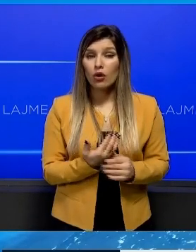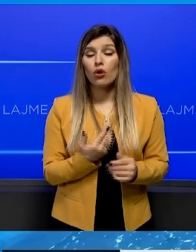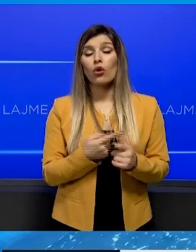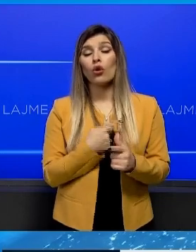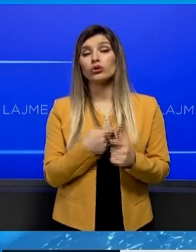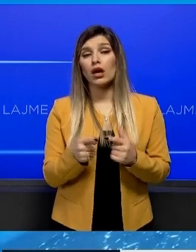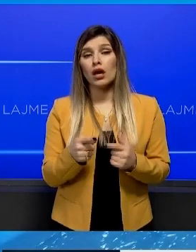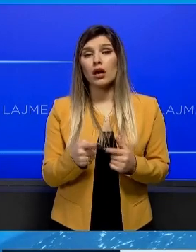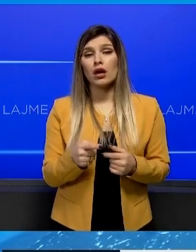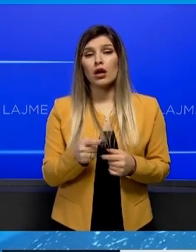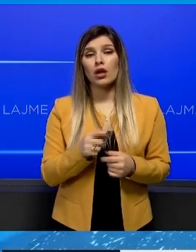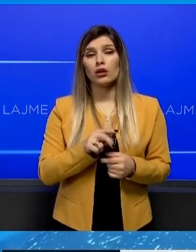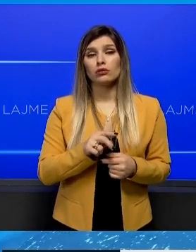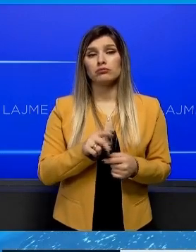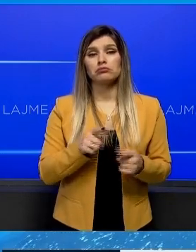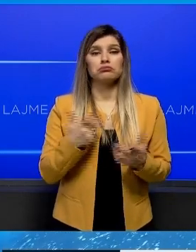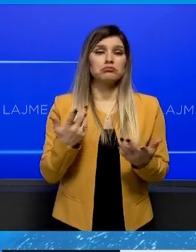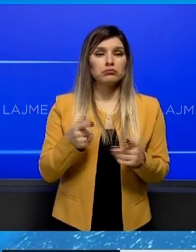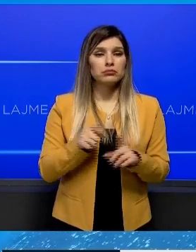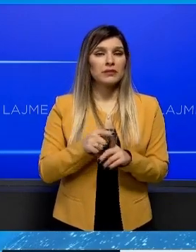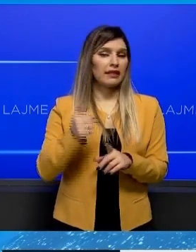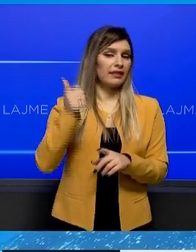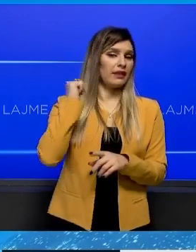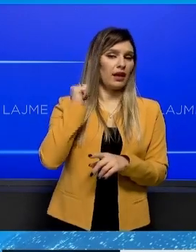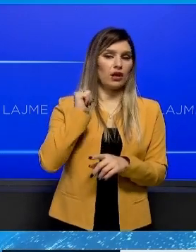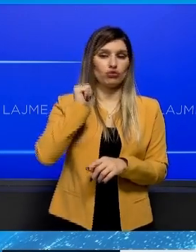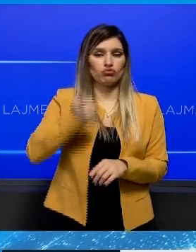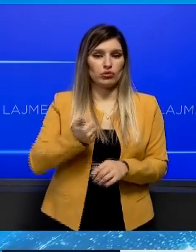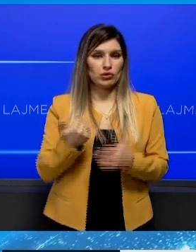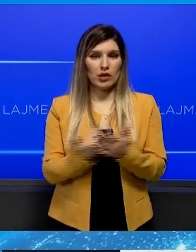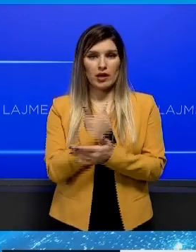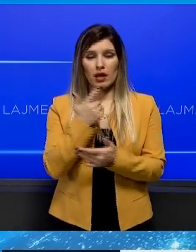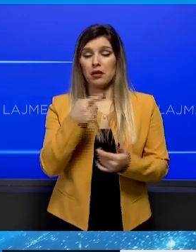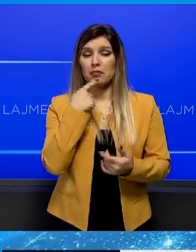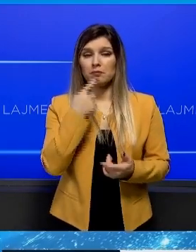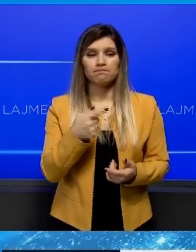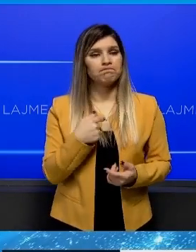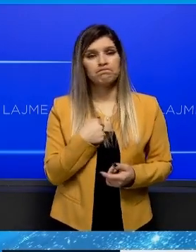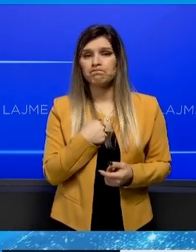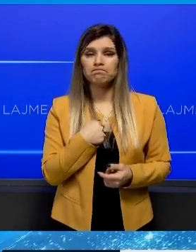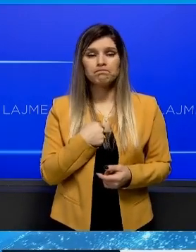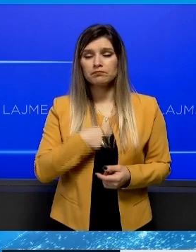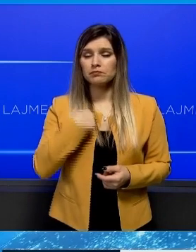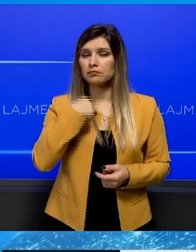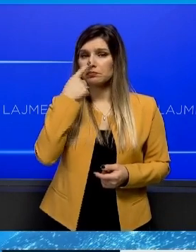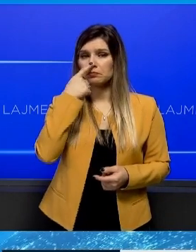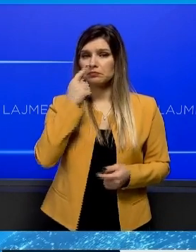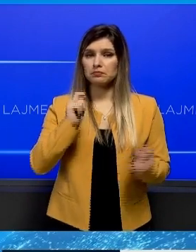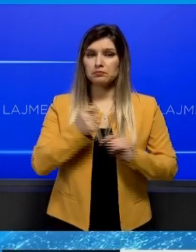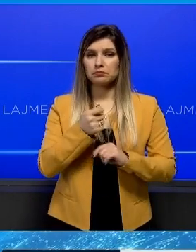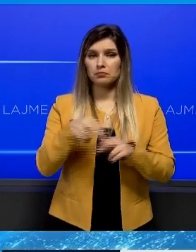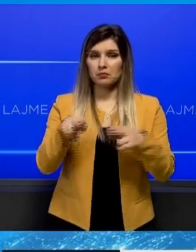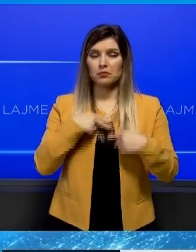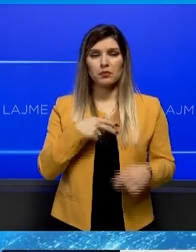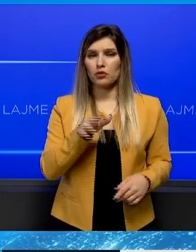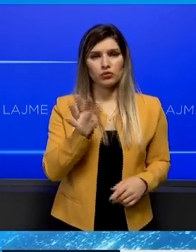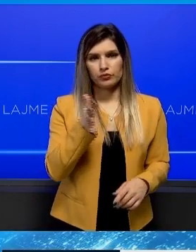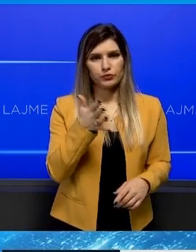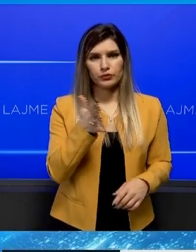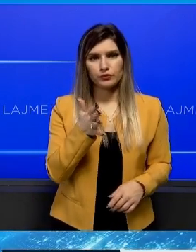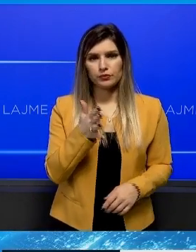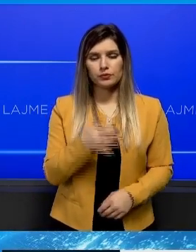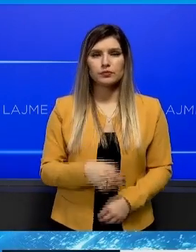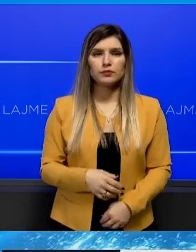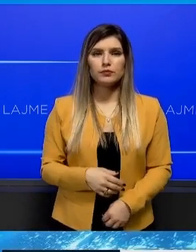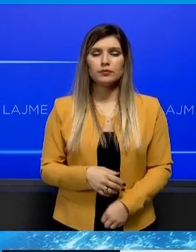gjendin e gjeshme, jo të sothme, fatë kështështë mund të jë them që ju, sepse... Jo, pra, ne